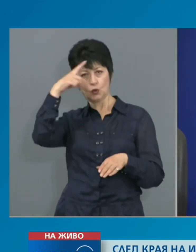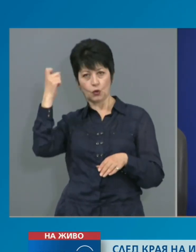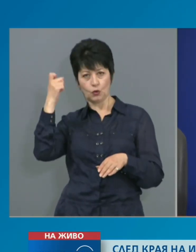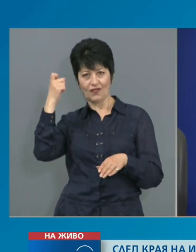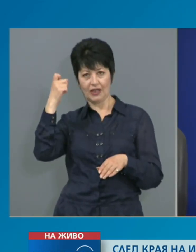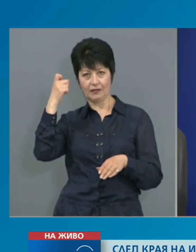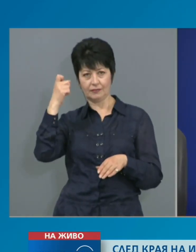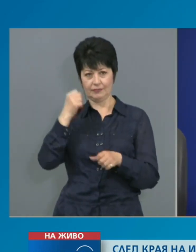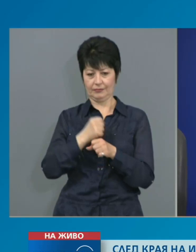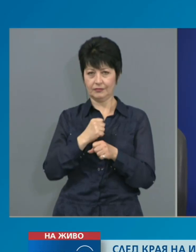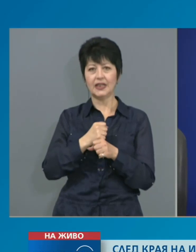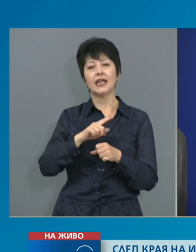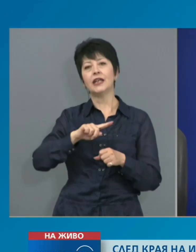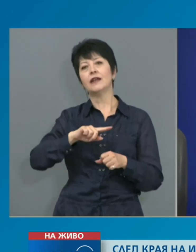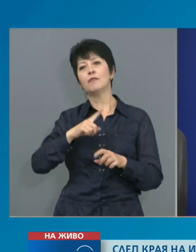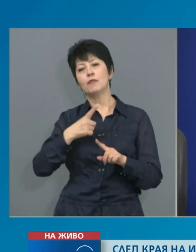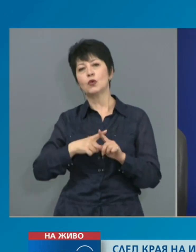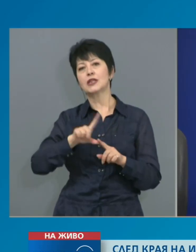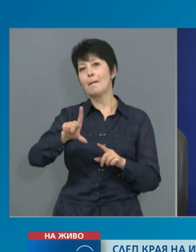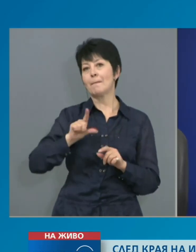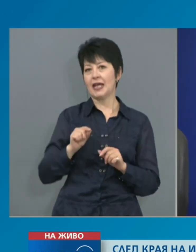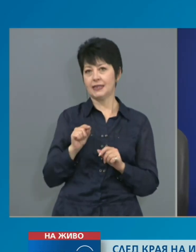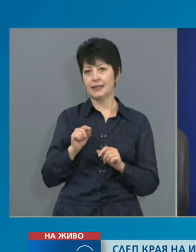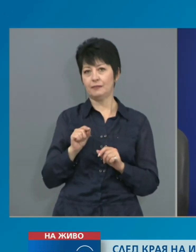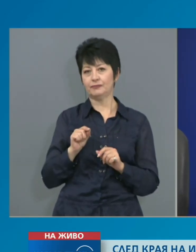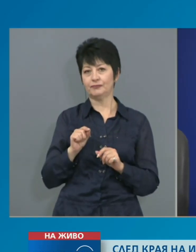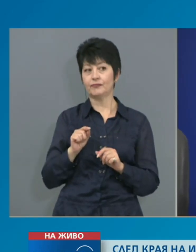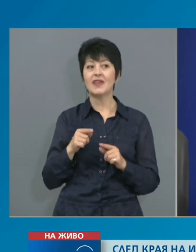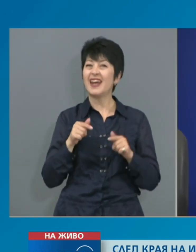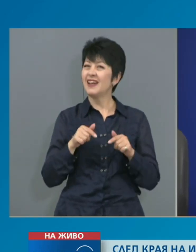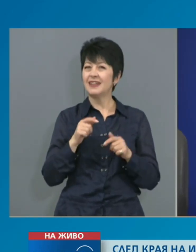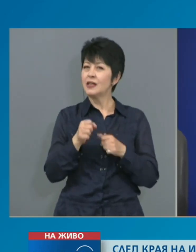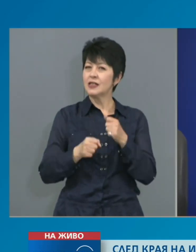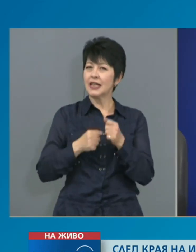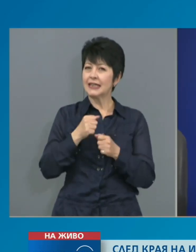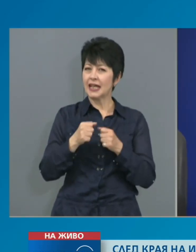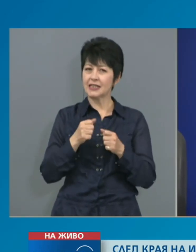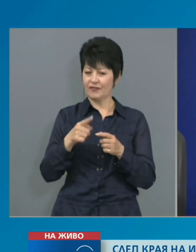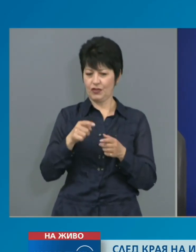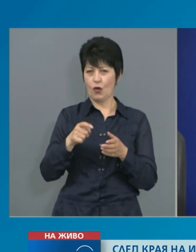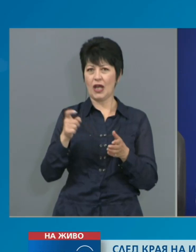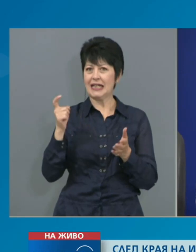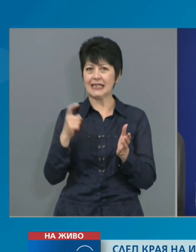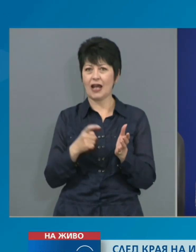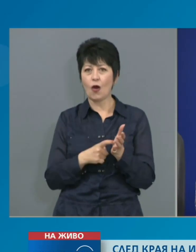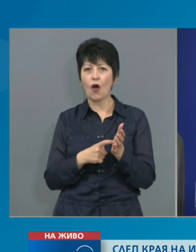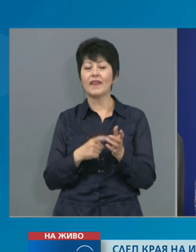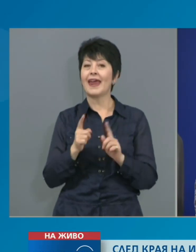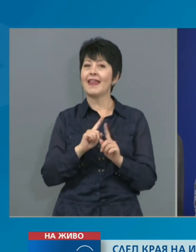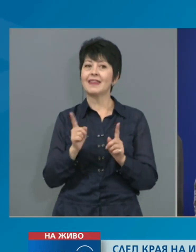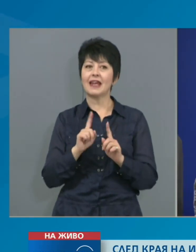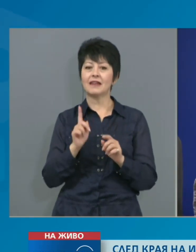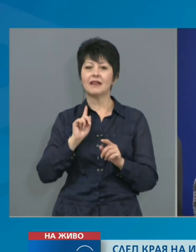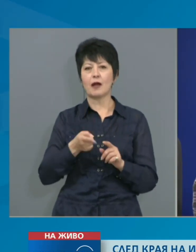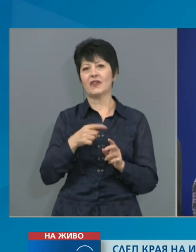Примера на Републиката изрази становеща, че действащия текст закона за извънредното положение не трябва да